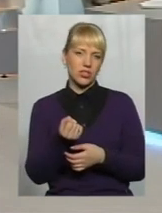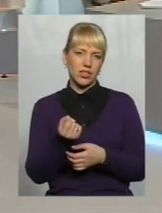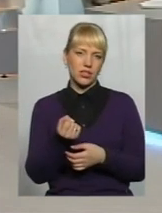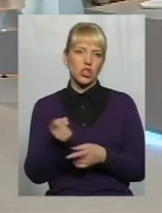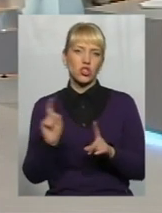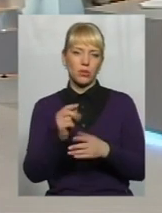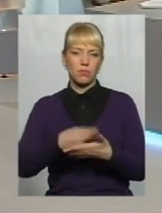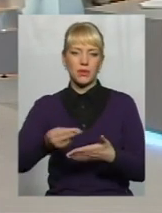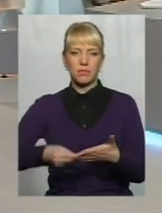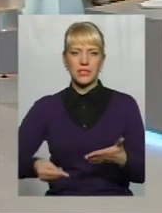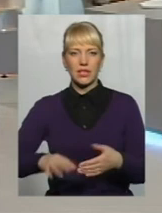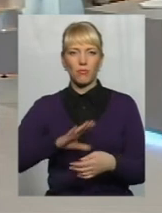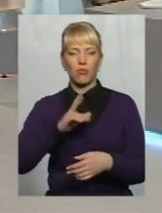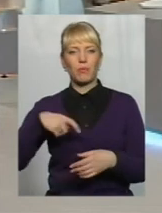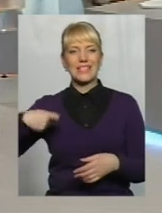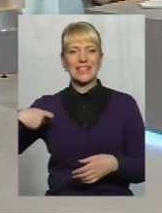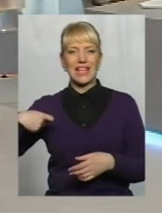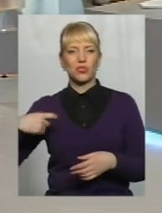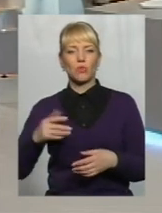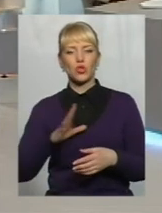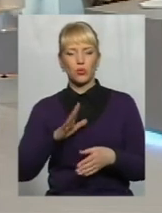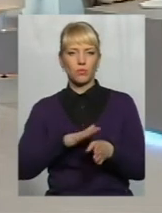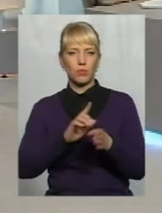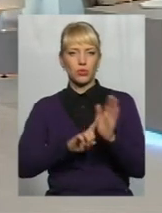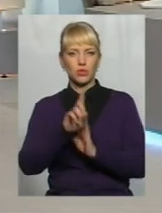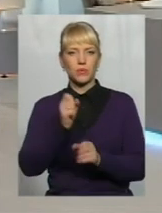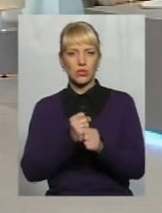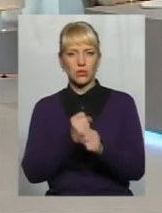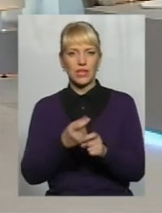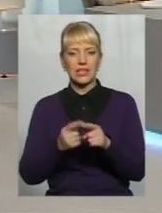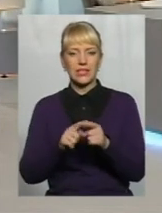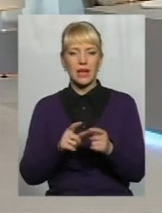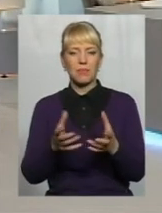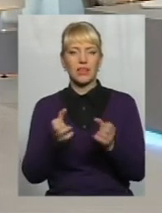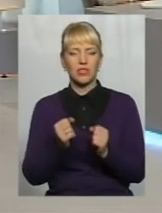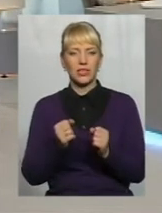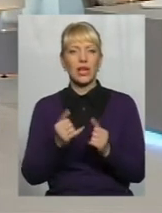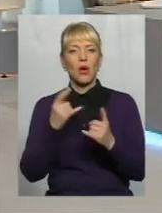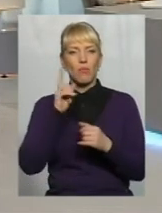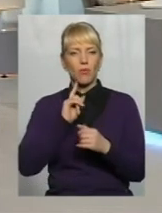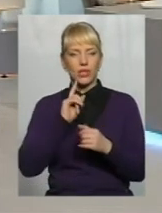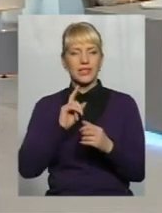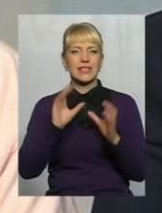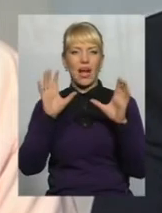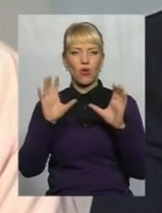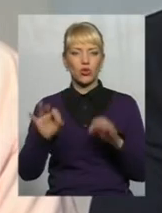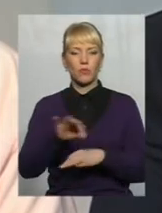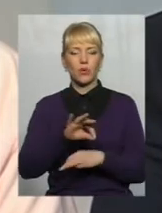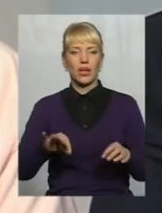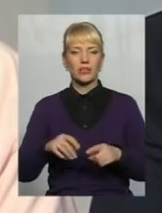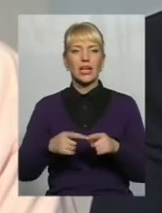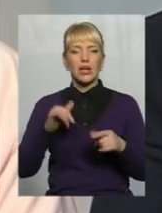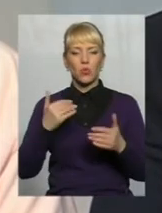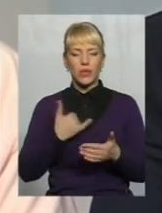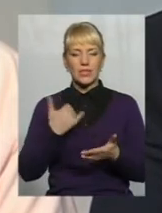щоб він був підписаний президентом, набув сили закону, тому що поки що це прийнятий Верховною Радою законопроект. В нас вже є